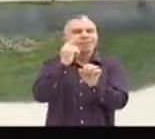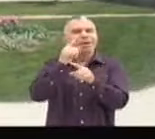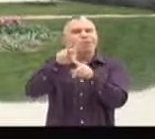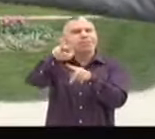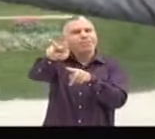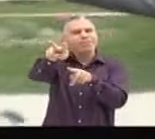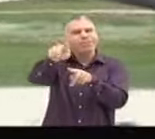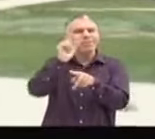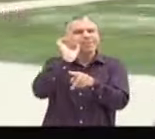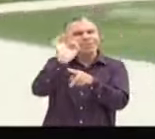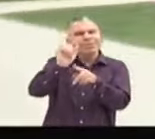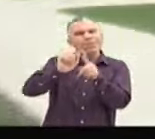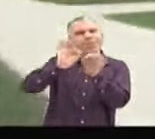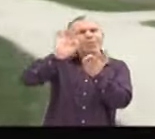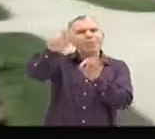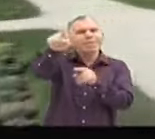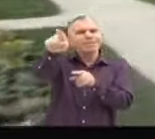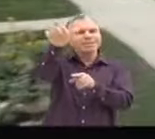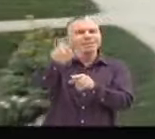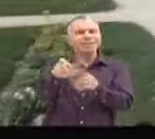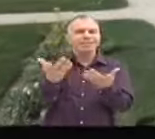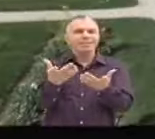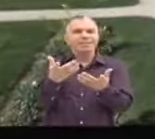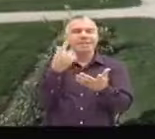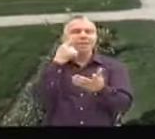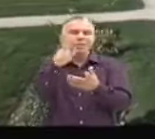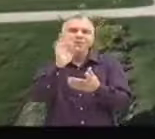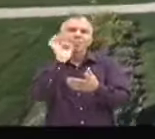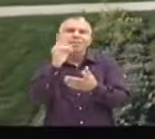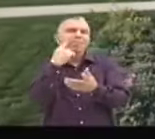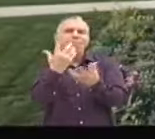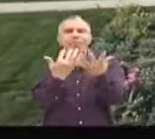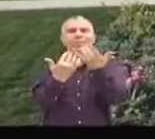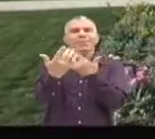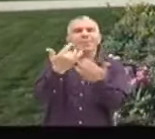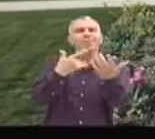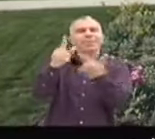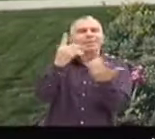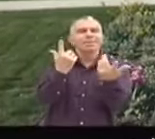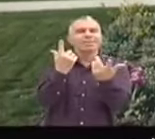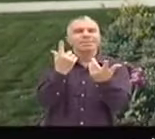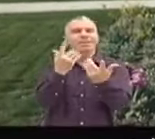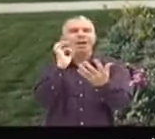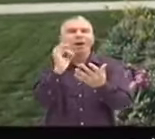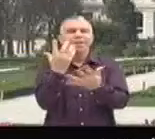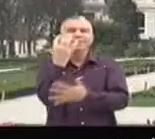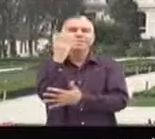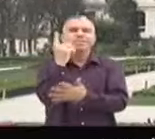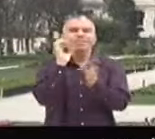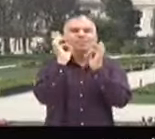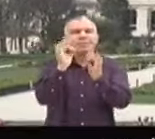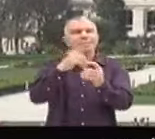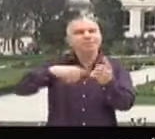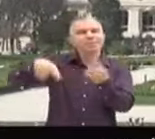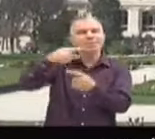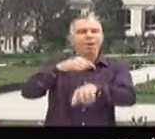odeur. Regardez, la vue, quand je cours, cours là, on a l'impression qu'on est un peu hors du